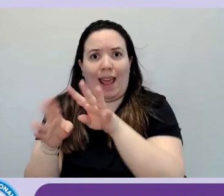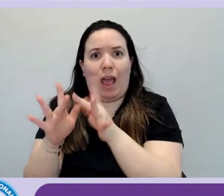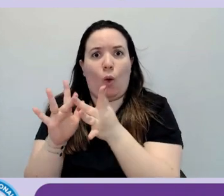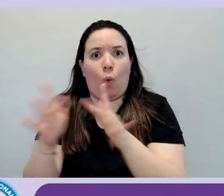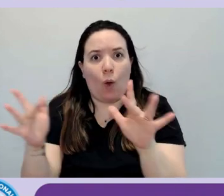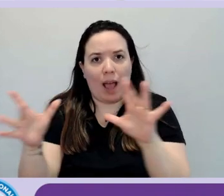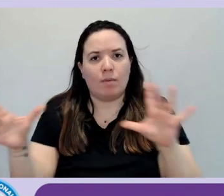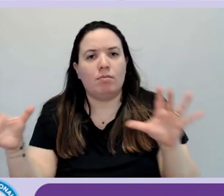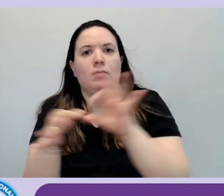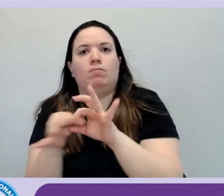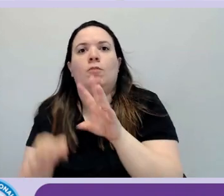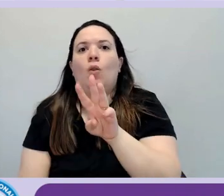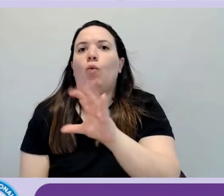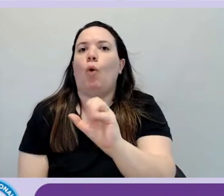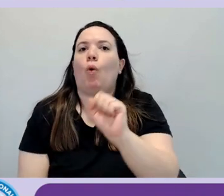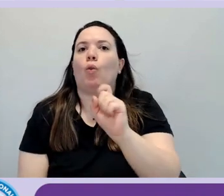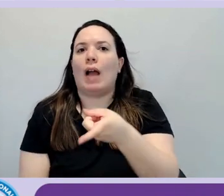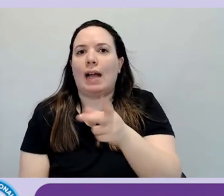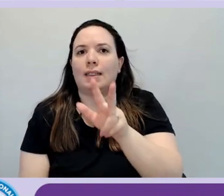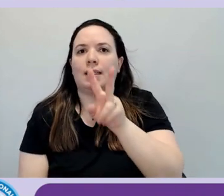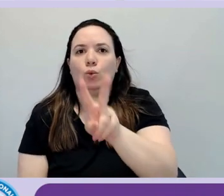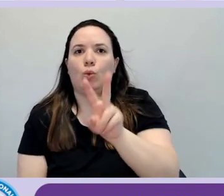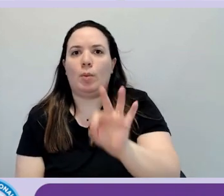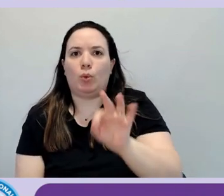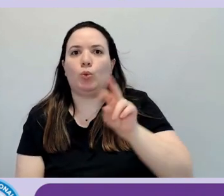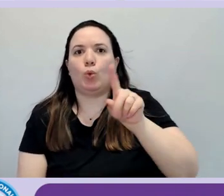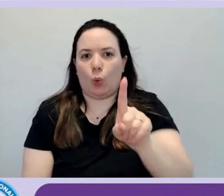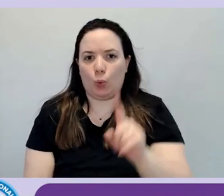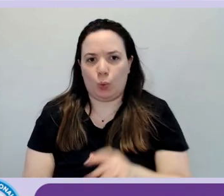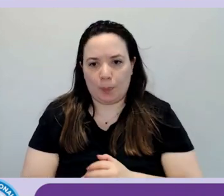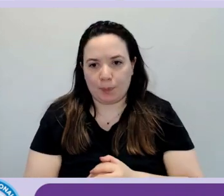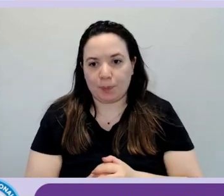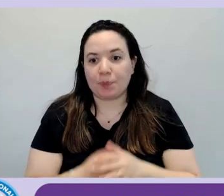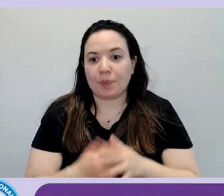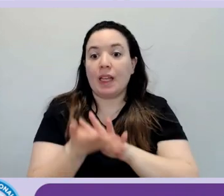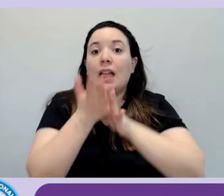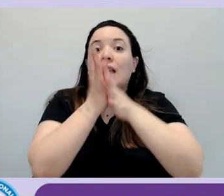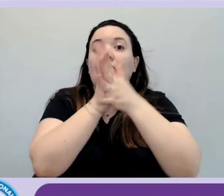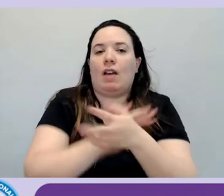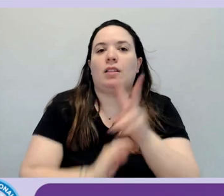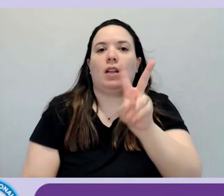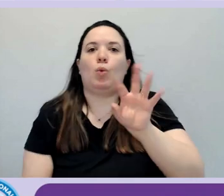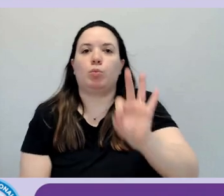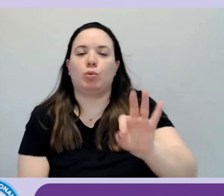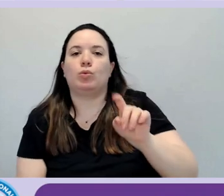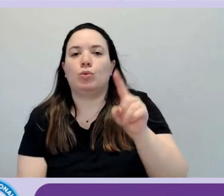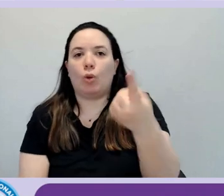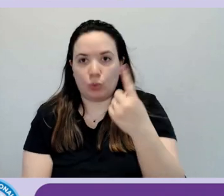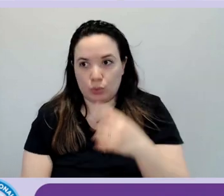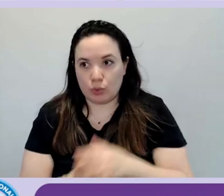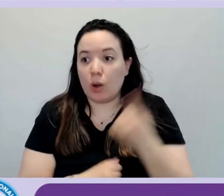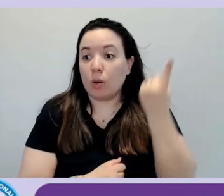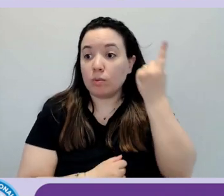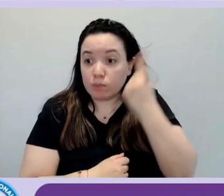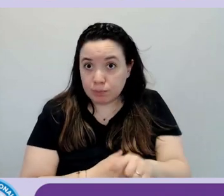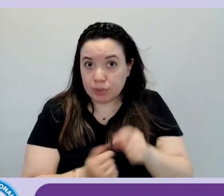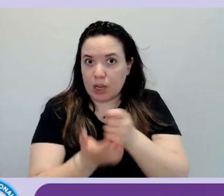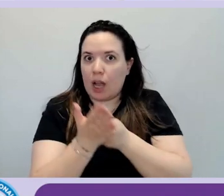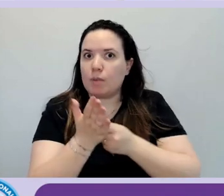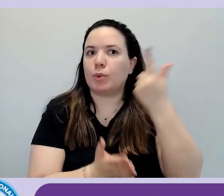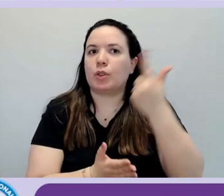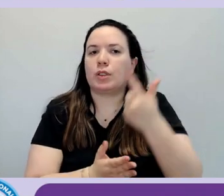'informazione che va recepita da tutti i professionisti che lavorano in ambito web e anche in ambito app mobile